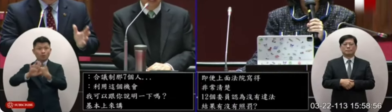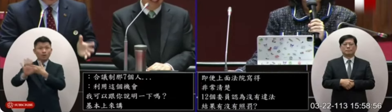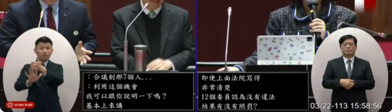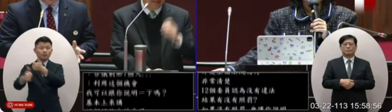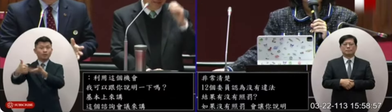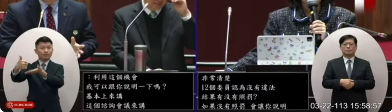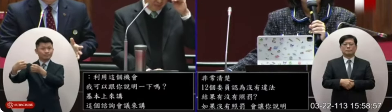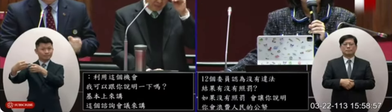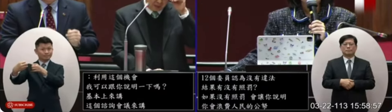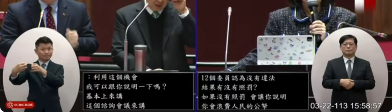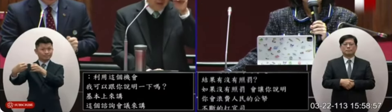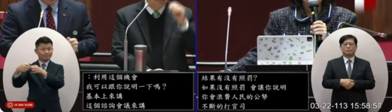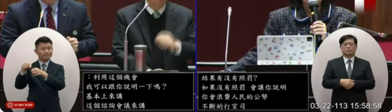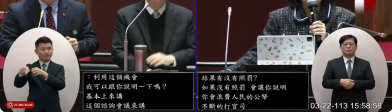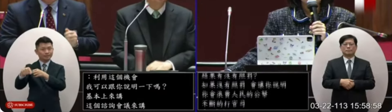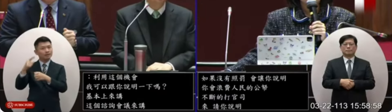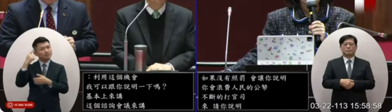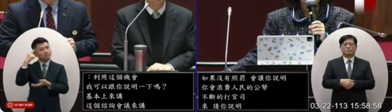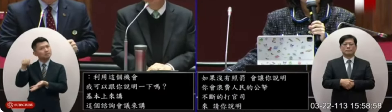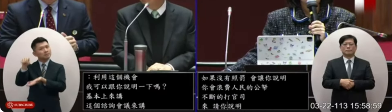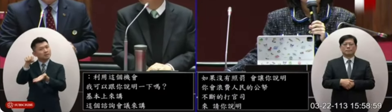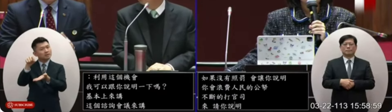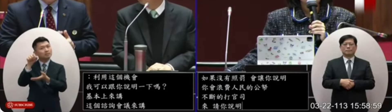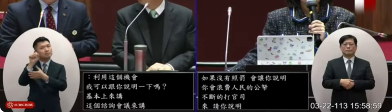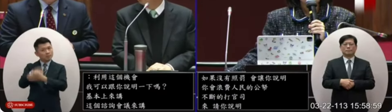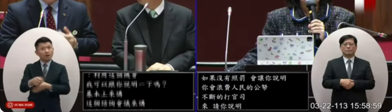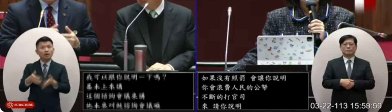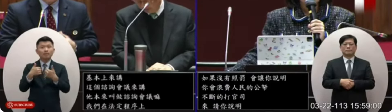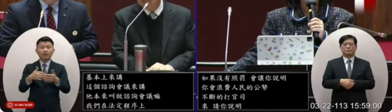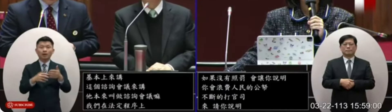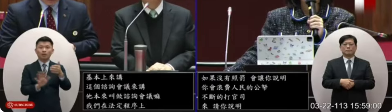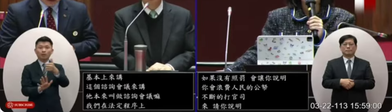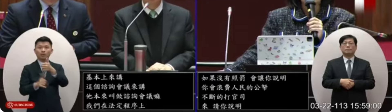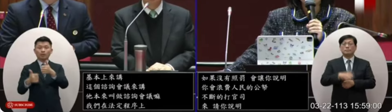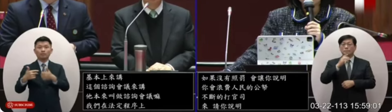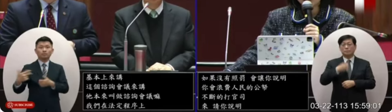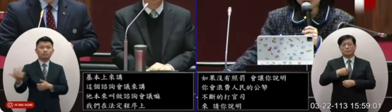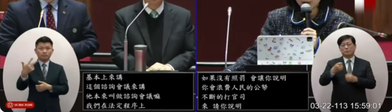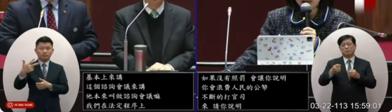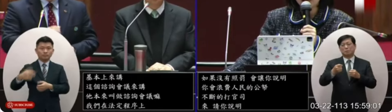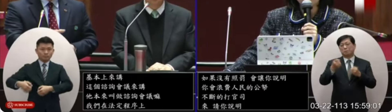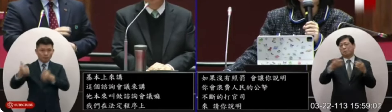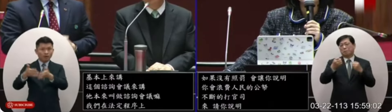部的委員所討論的這個部分他的意見要不要採納最後還是七個委要去討